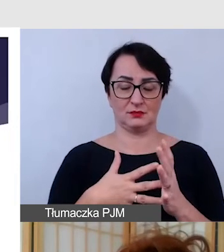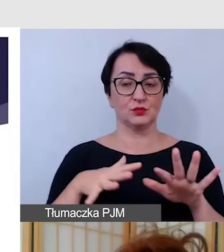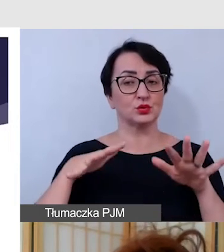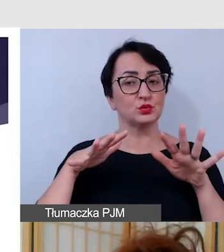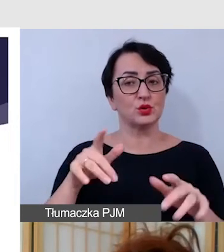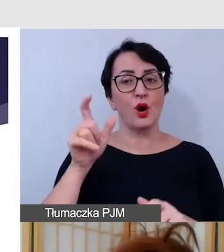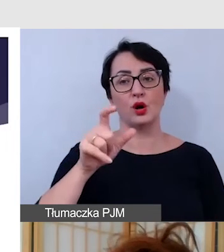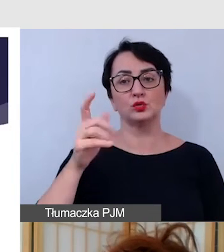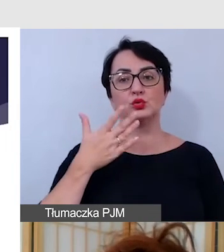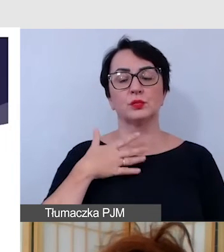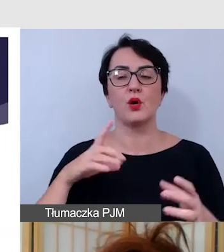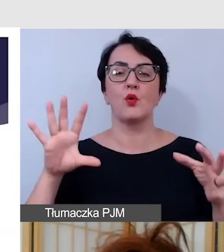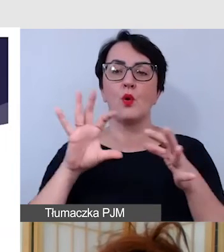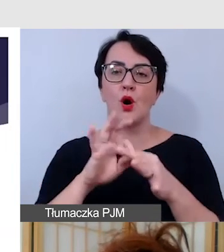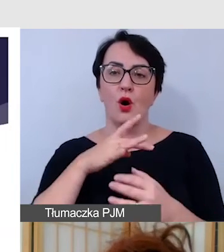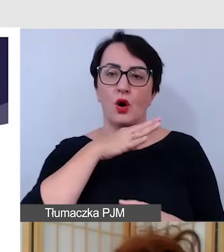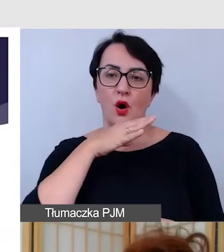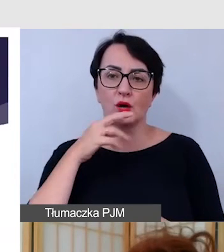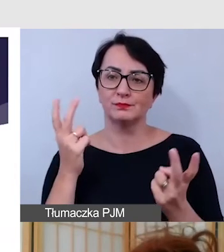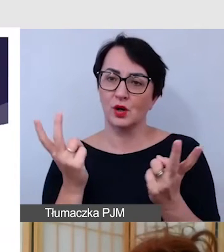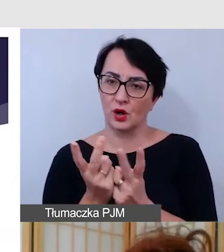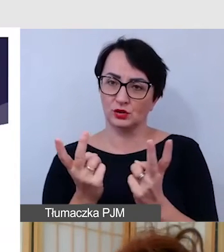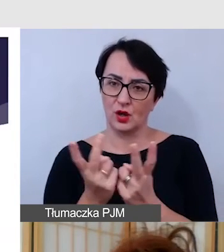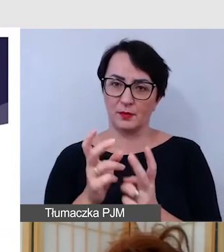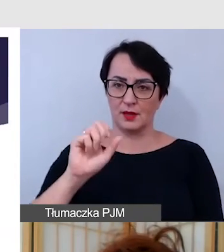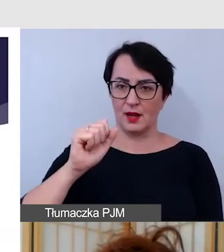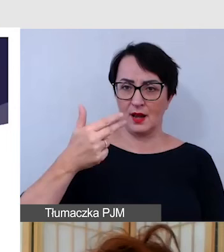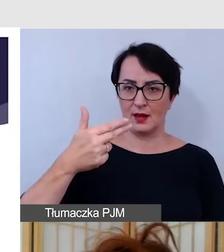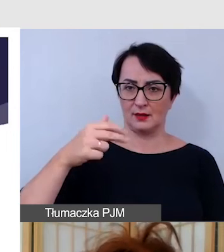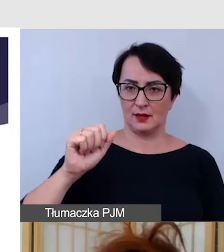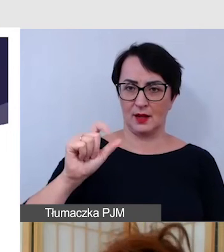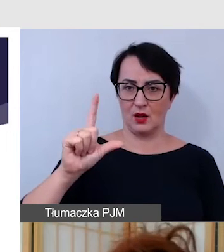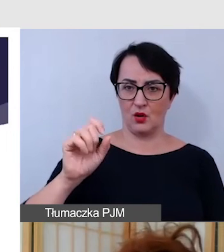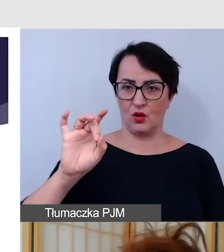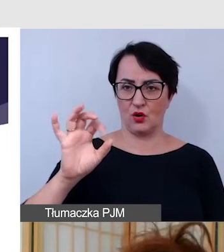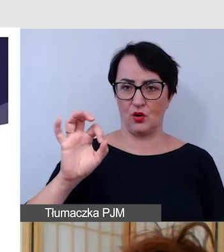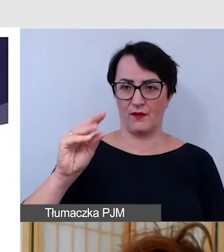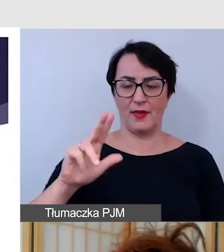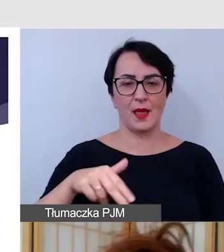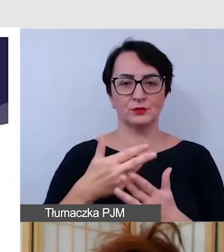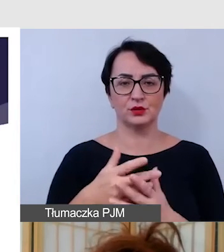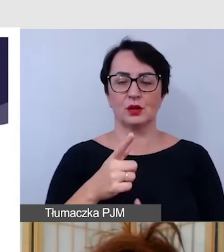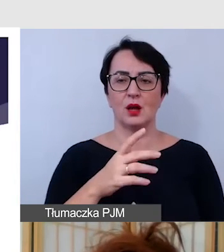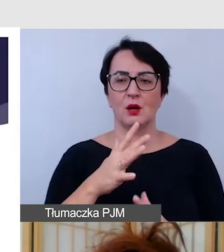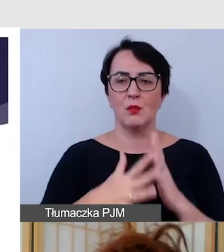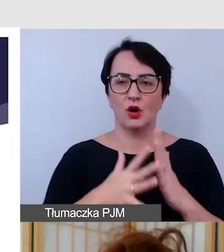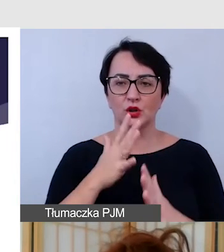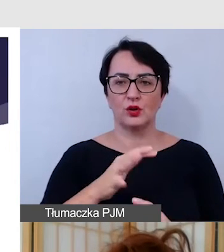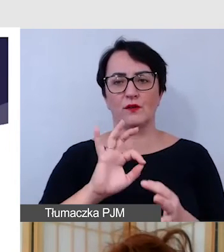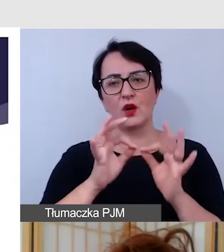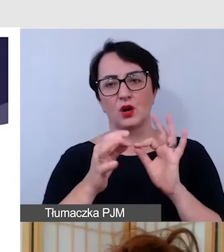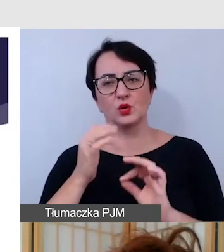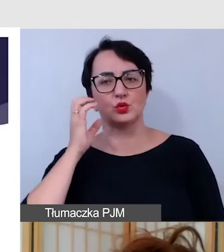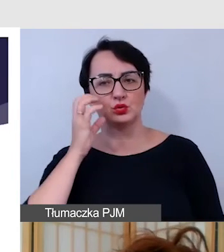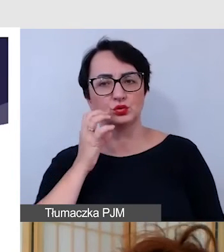uwielbia łączyć tak zwane kolory analogowe, czyli łączymy na przykład całą rodzinę kolorów takich bordowych, fioletowych, różowych,